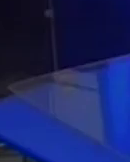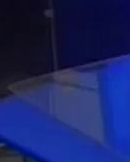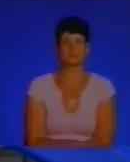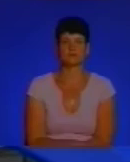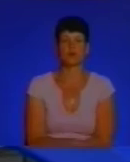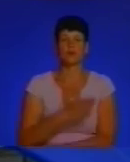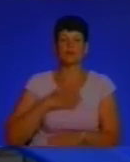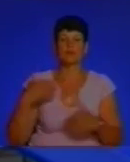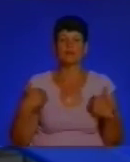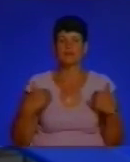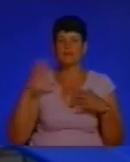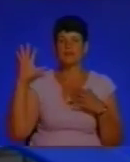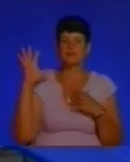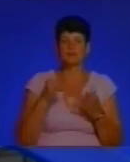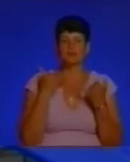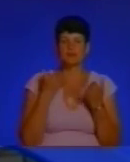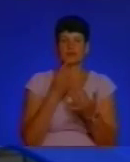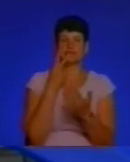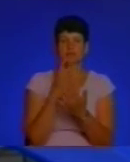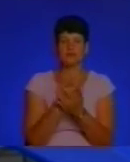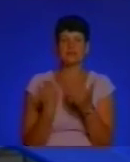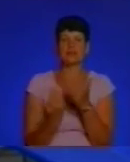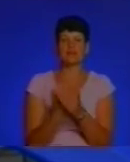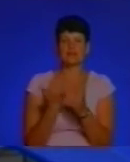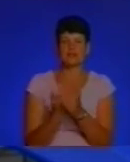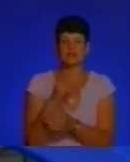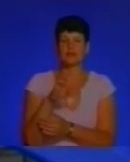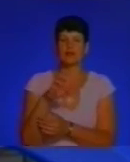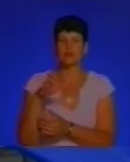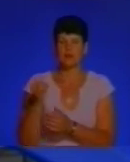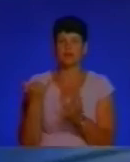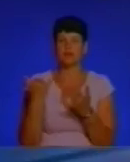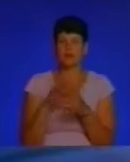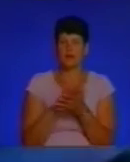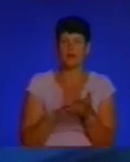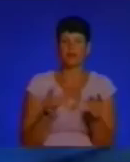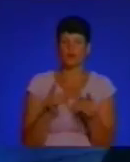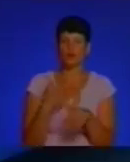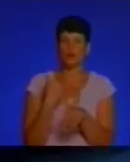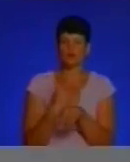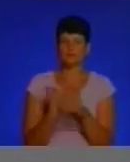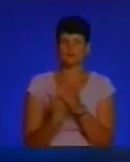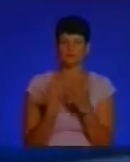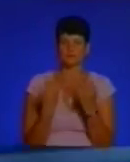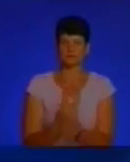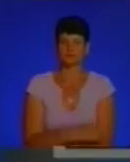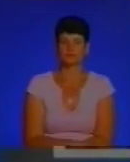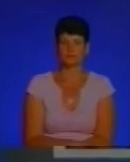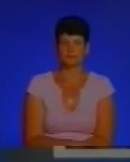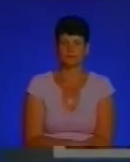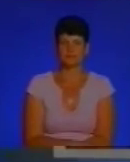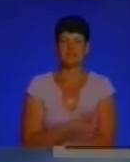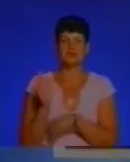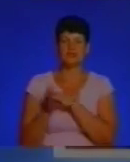Мої вітання усім, хто зараз з нами. дивитесь «Вісті ТТБ» і далі коротко про головні події. Музика За